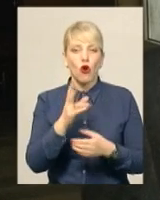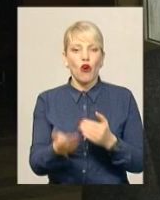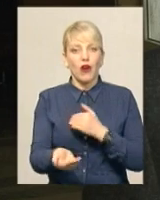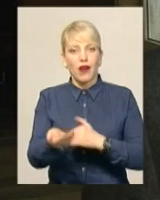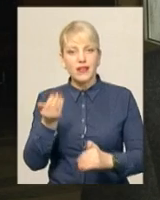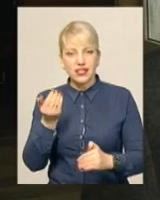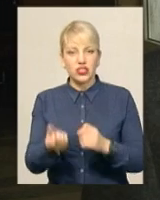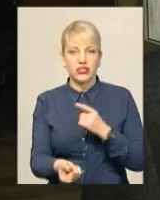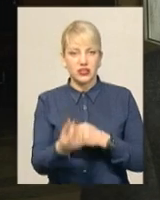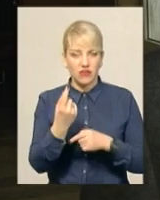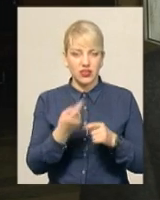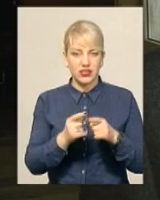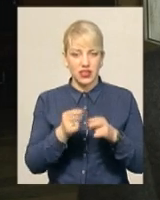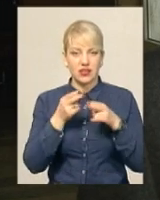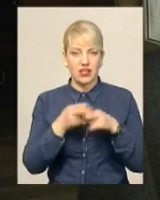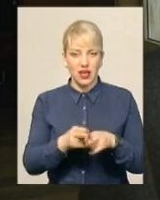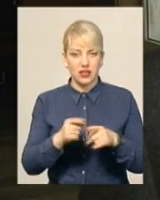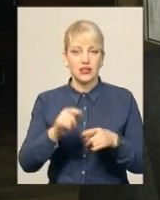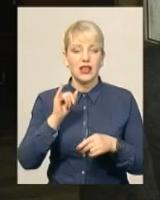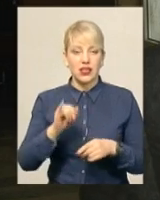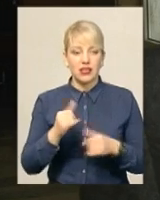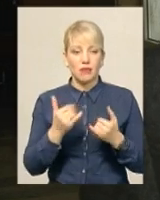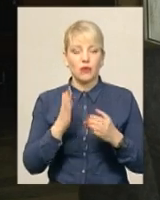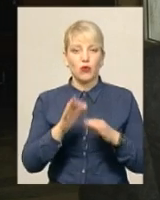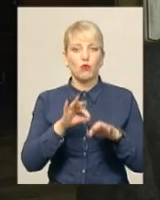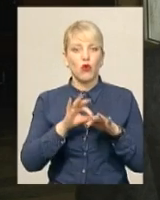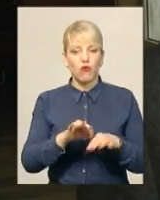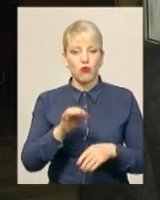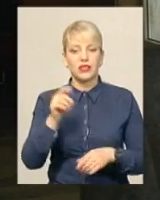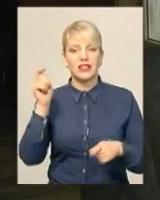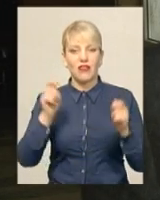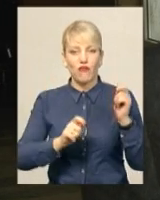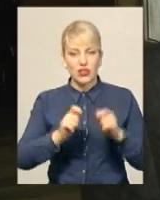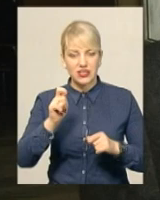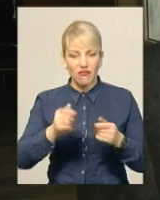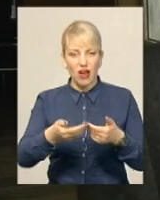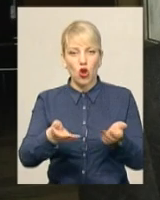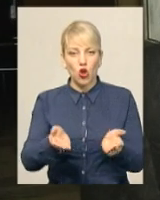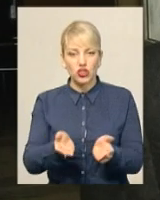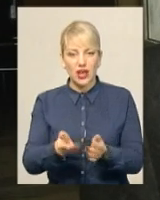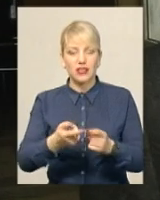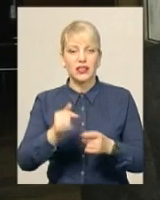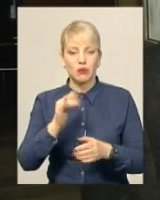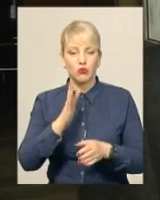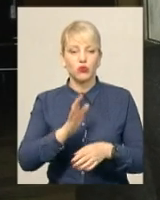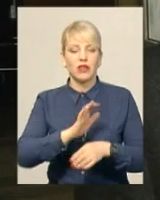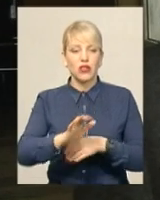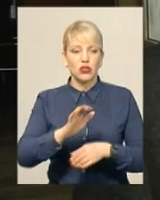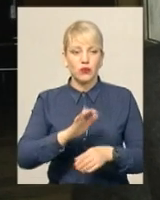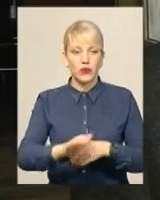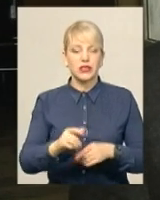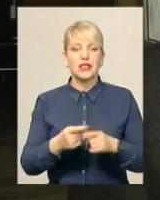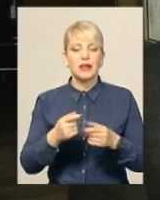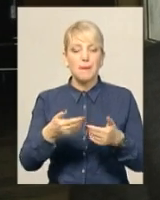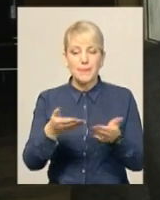травні місяці, коли в нас в 20-х часів буде проводитись гончарний фестиваль, ми гончарів будуть виготовляти репліки цієї